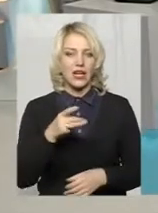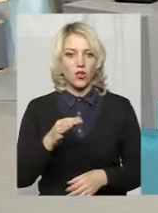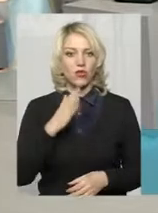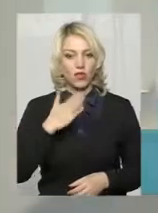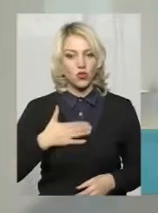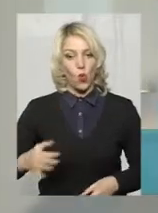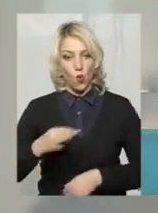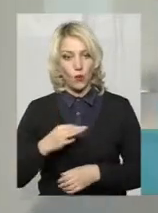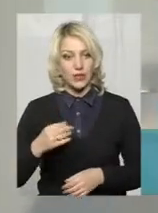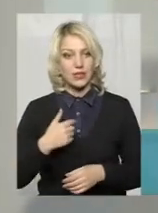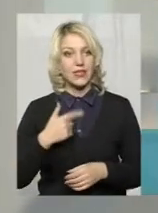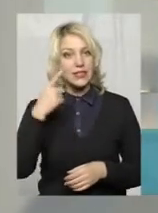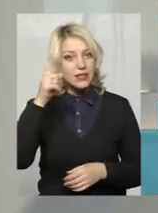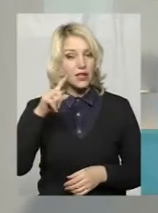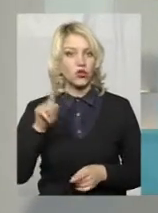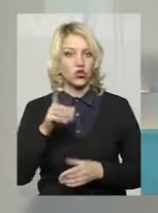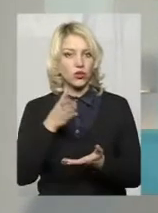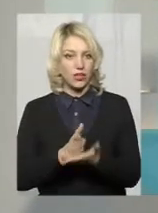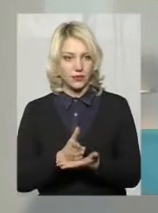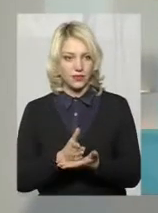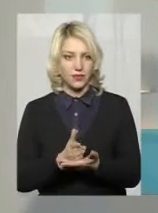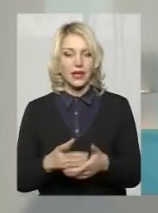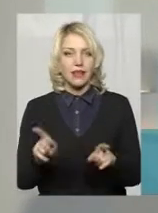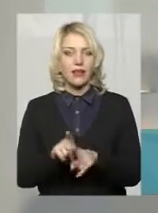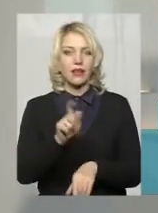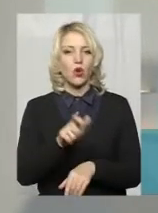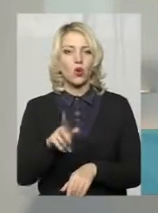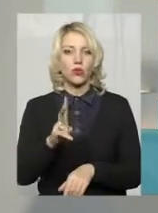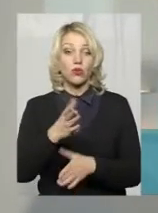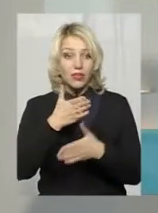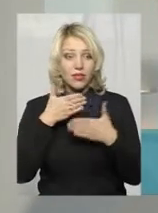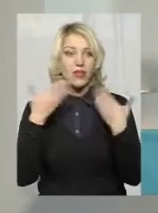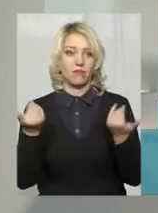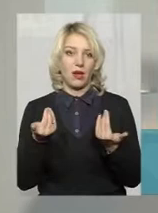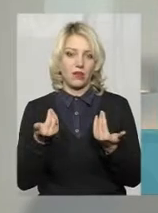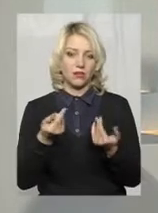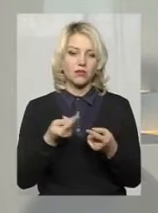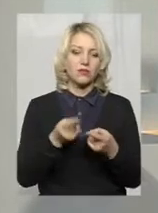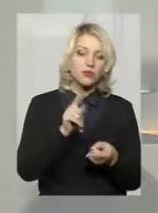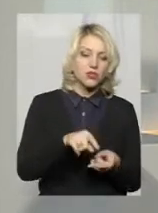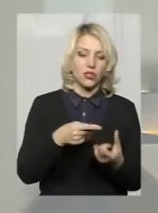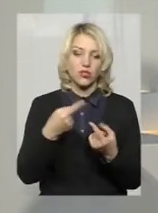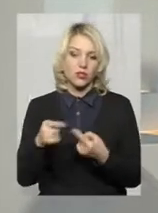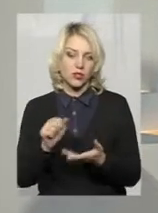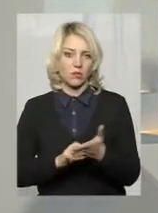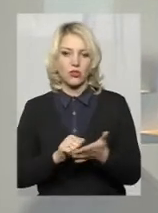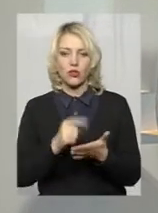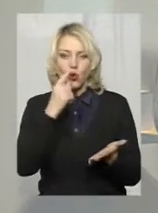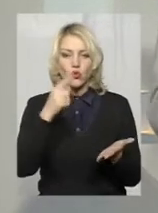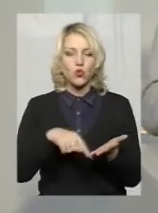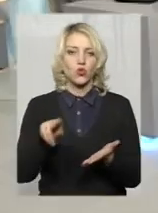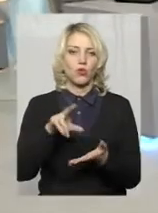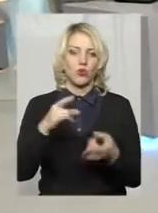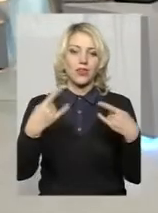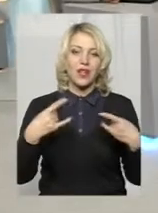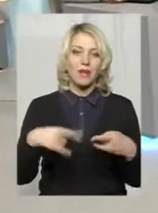ж таки, я знаю, що є такі люди, які не мають з тих чи інших причин доступу до телебачення, до інтернету,